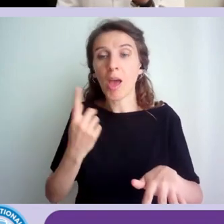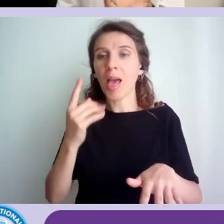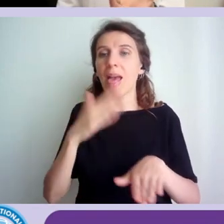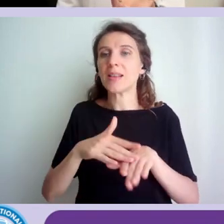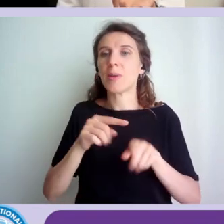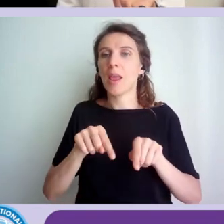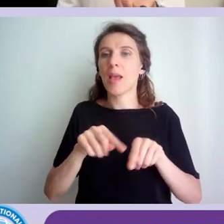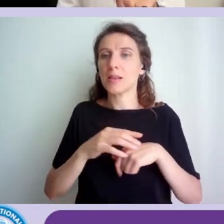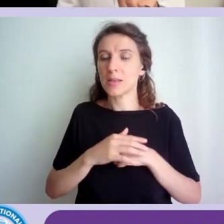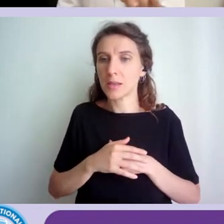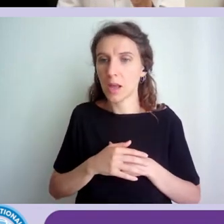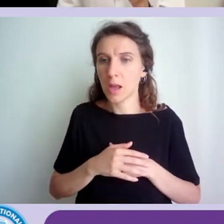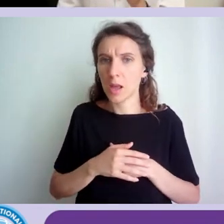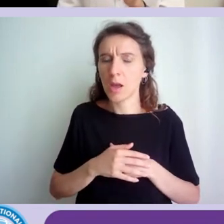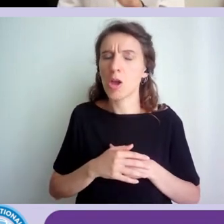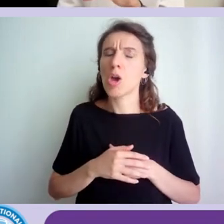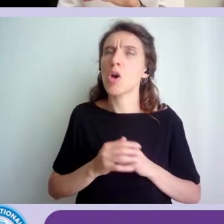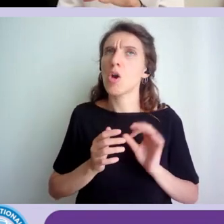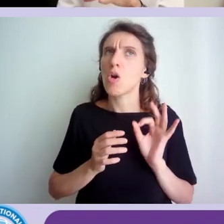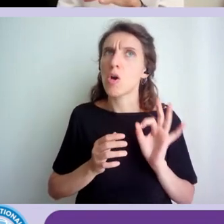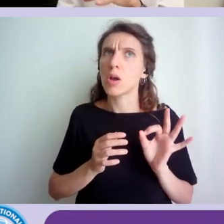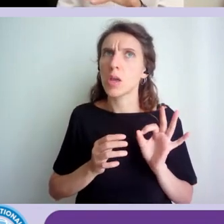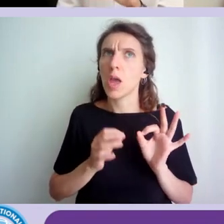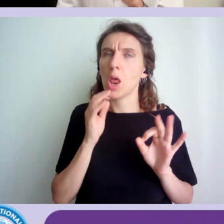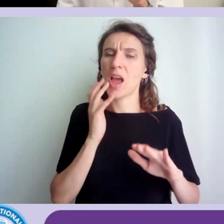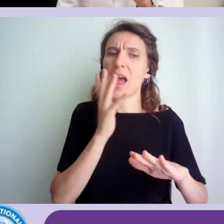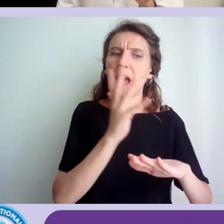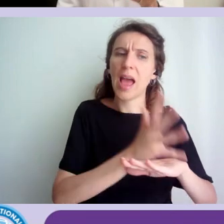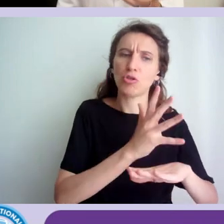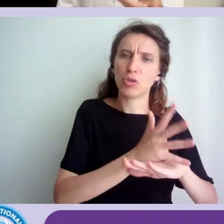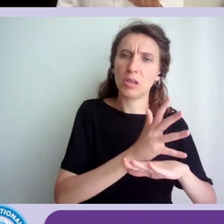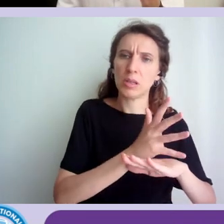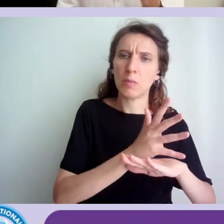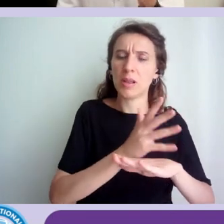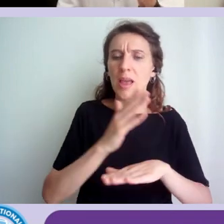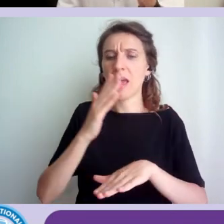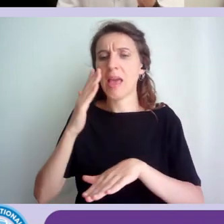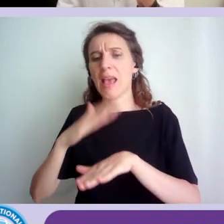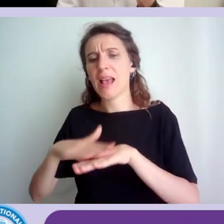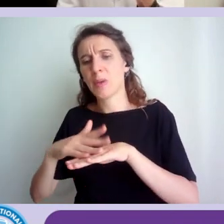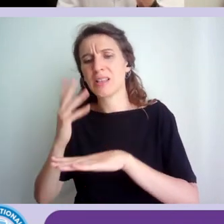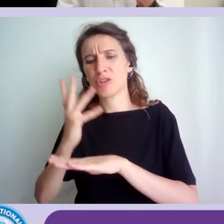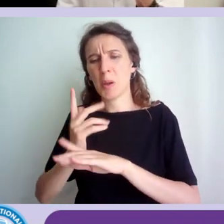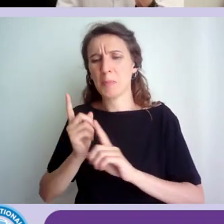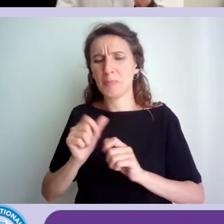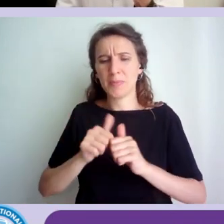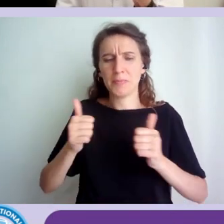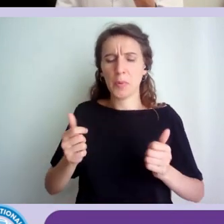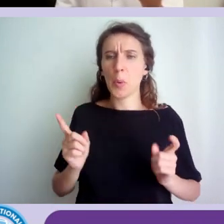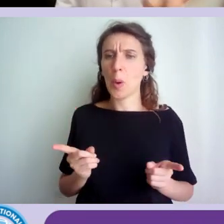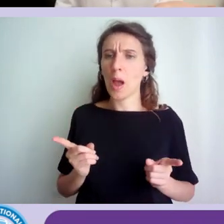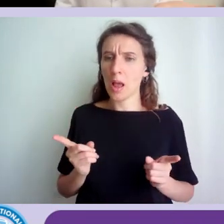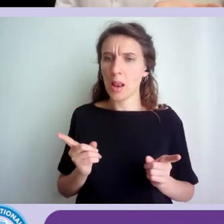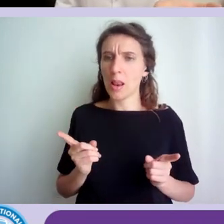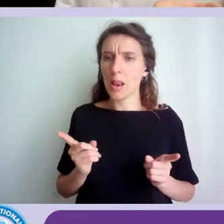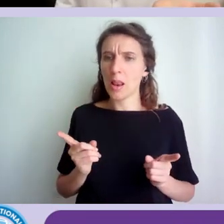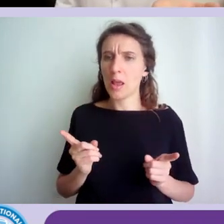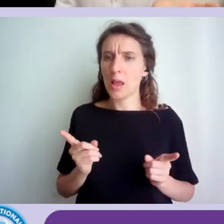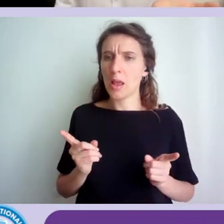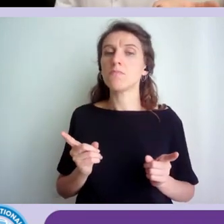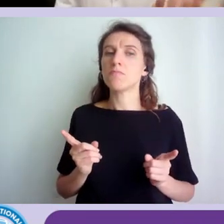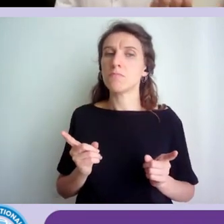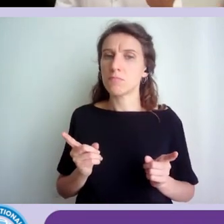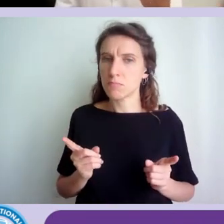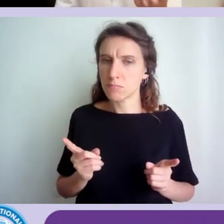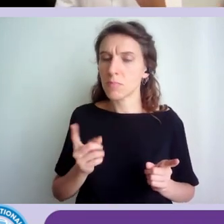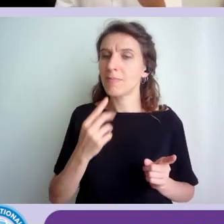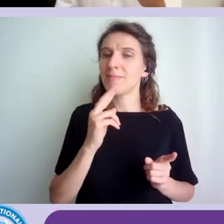E dunque, che differenza c'è tra accessibilità e esperienza dell'accessibilità? E ce lo dice la